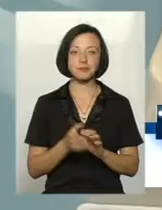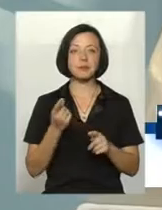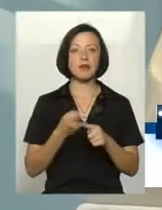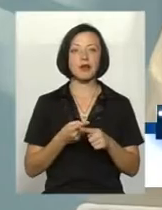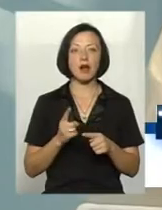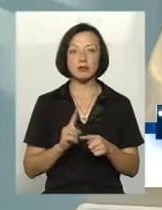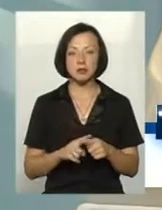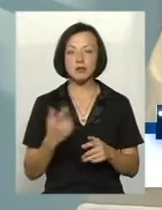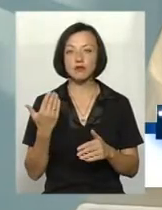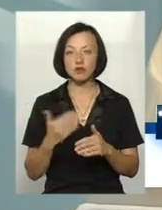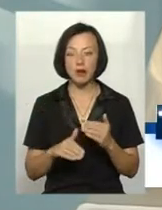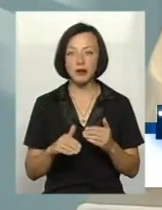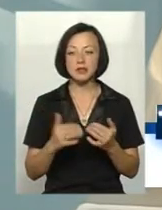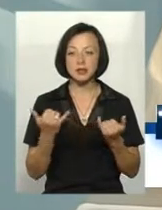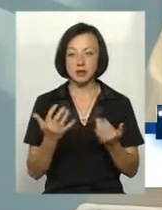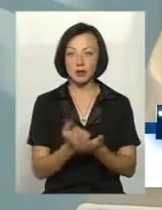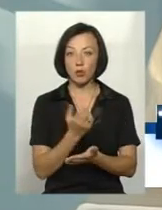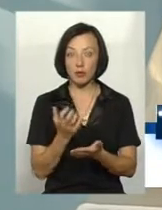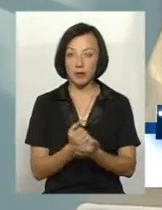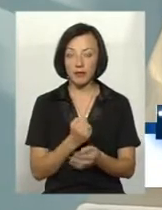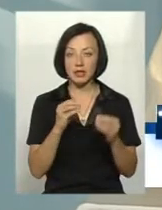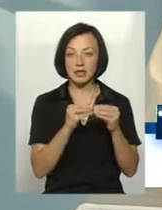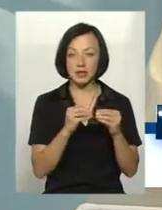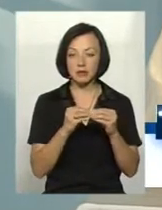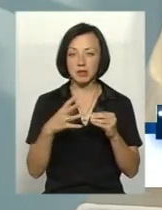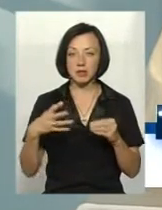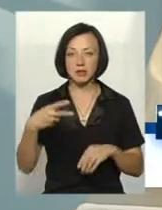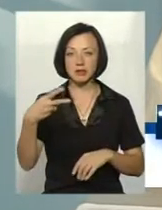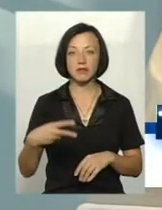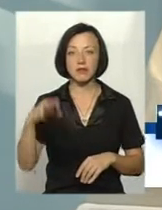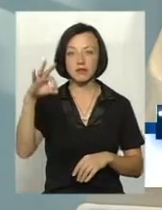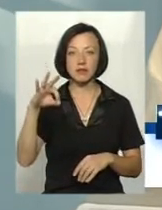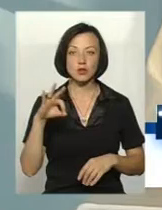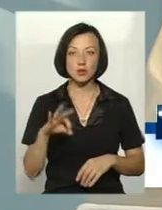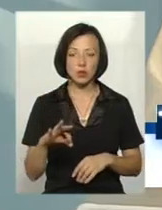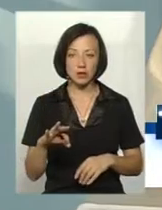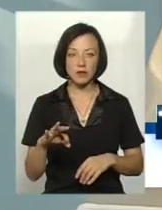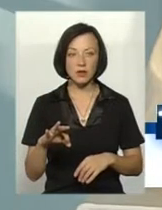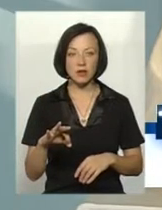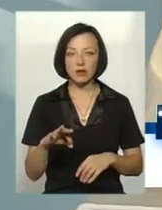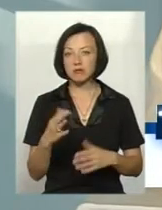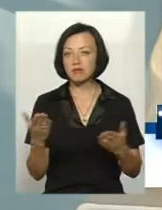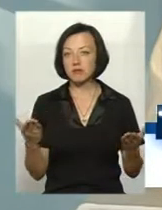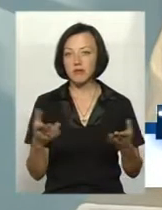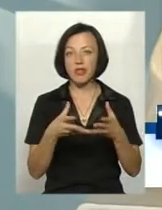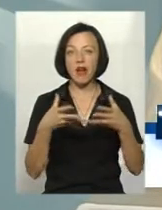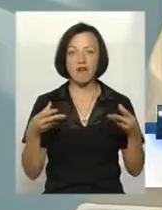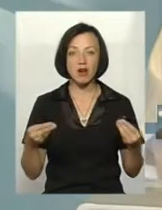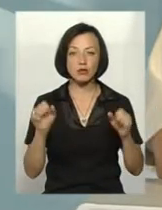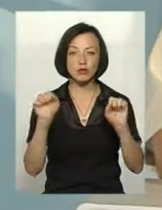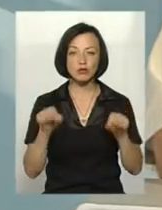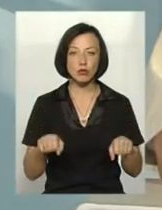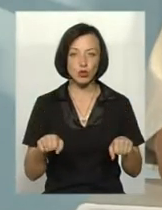вже, відповідно, те, що він заробив, 10, 15, 20 відсотків, хто там 2 відсотки, то практично навесно, він може